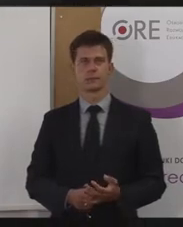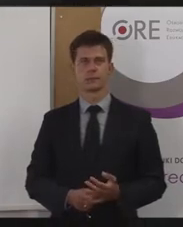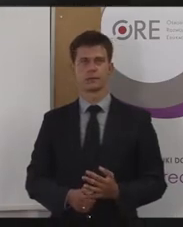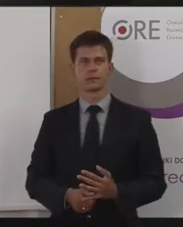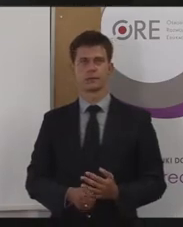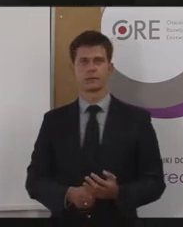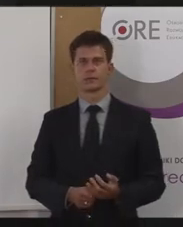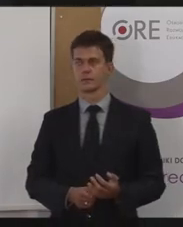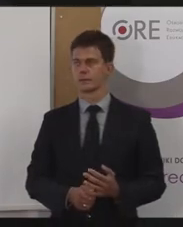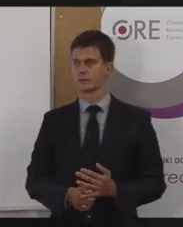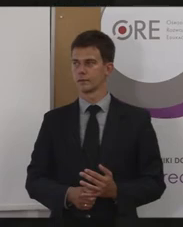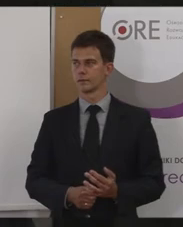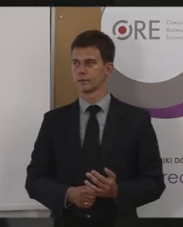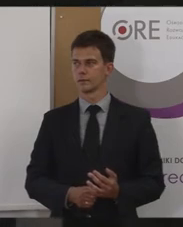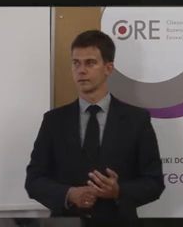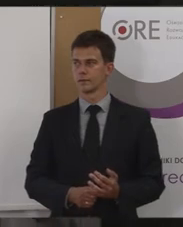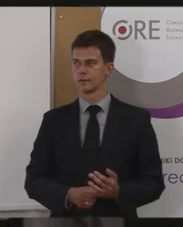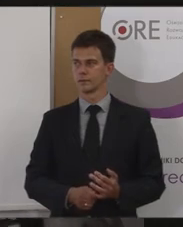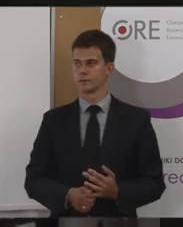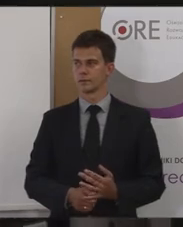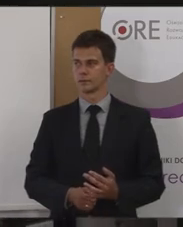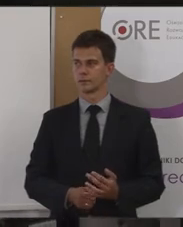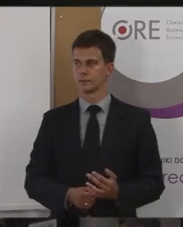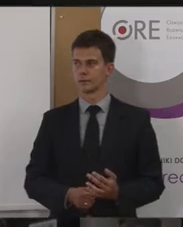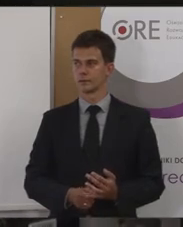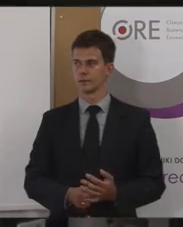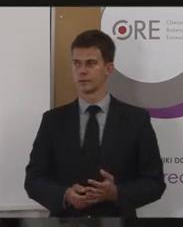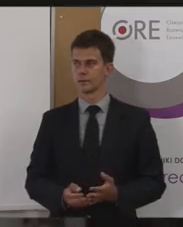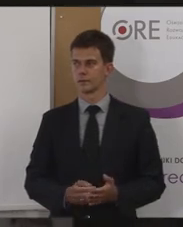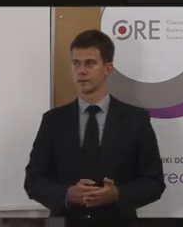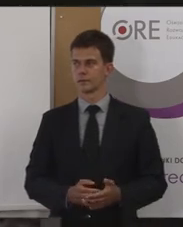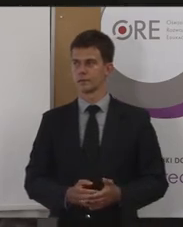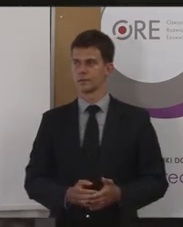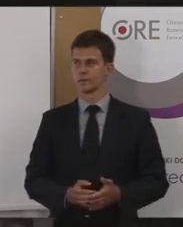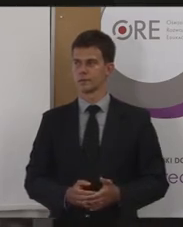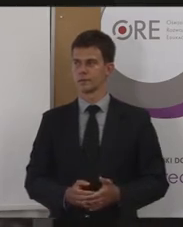Witam Was ponownie o poranku. Mikołaj. Konieczny jest 8 po 8. 24 grudnia.